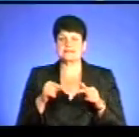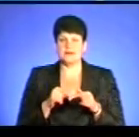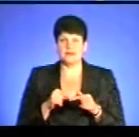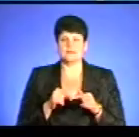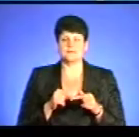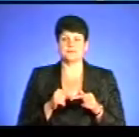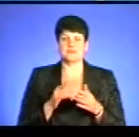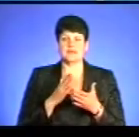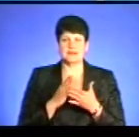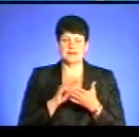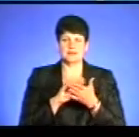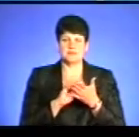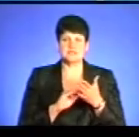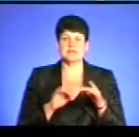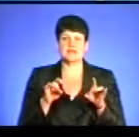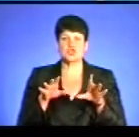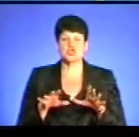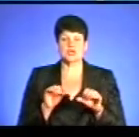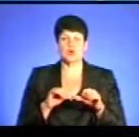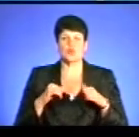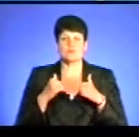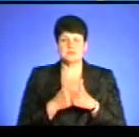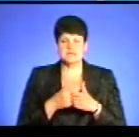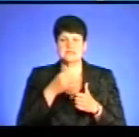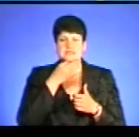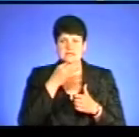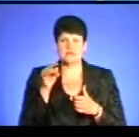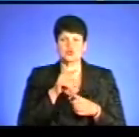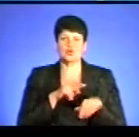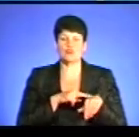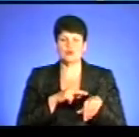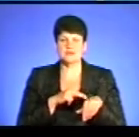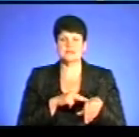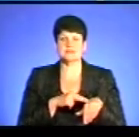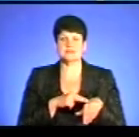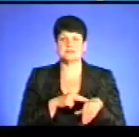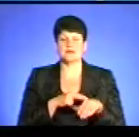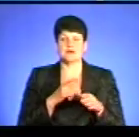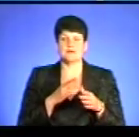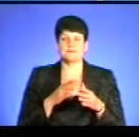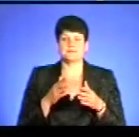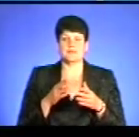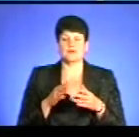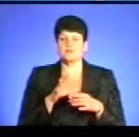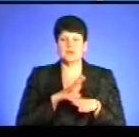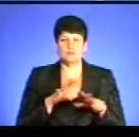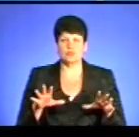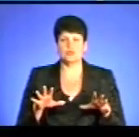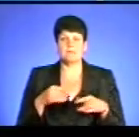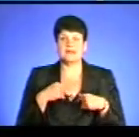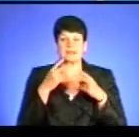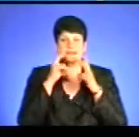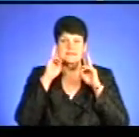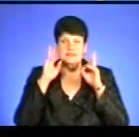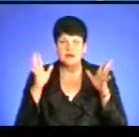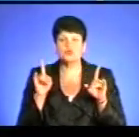є опубліковані саме рішення комісії, повідомили, напевно, що поліція вже так розуміє загальні джерел, щоб потім не було, скажімо, а ми не знали,